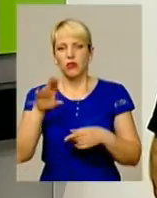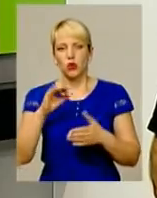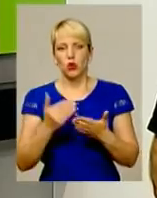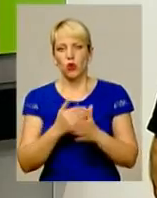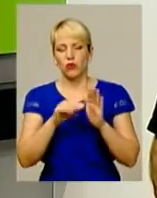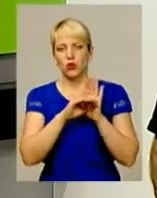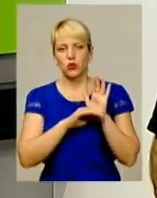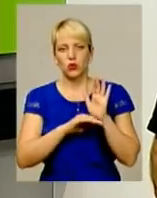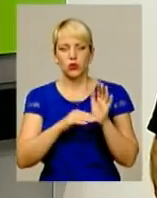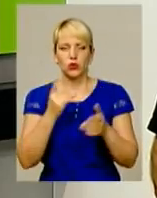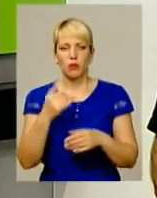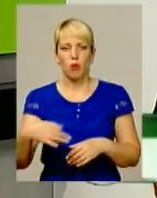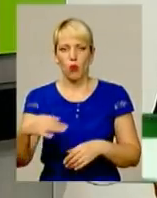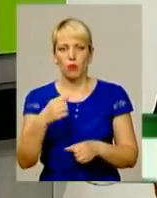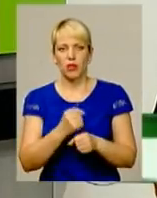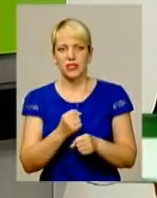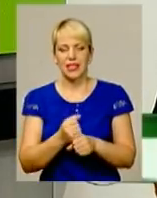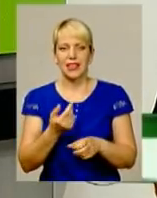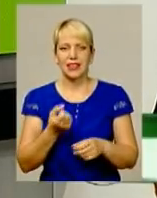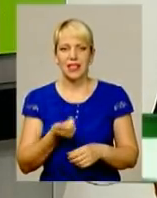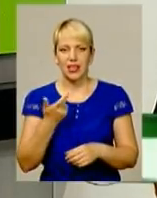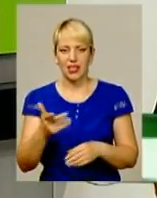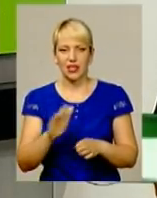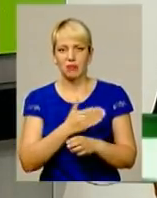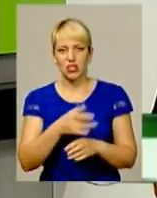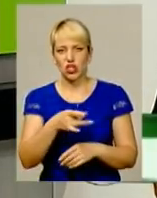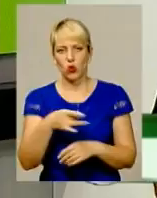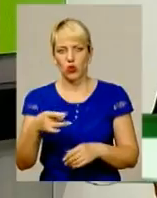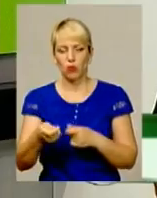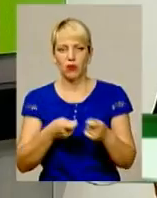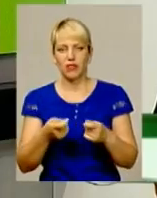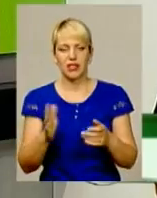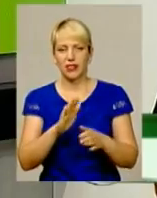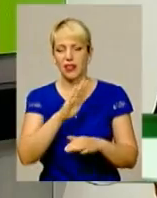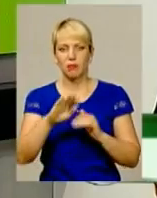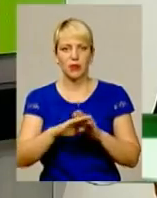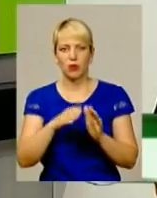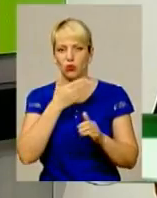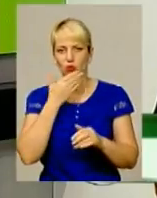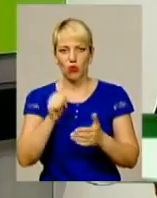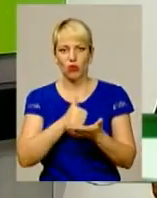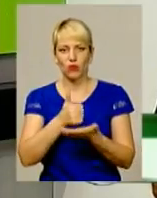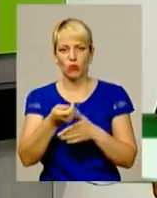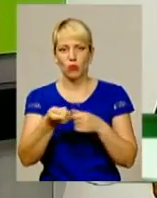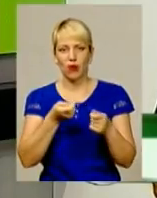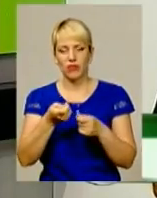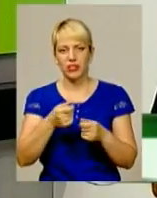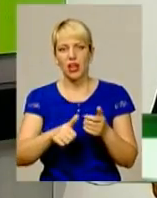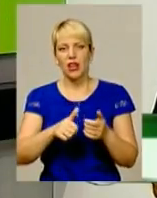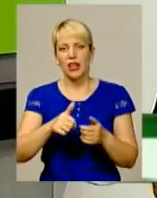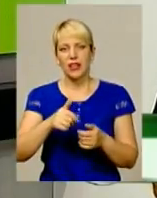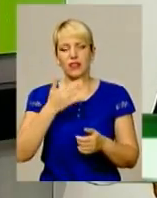області працює декілька міжніональних управлінь, які не підпорядковуються головному управлінь національної поліції.